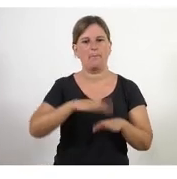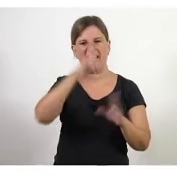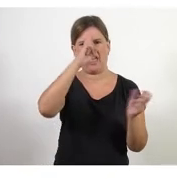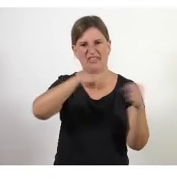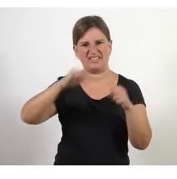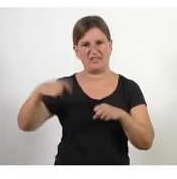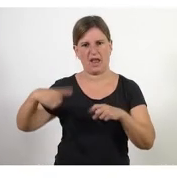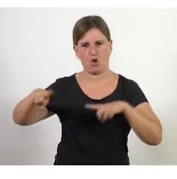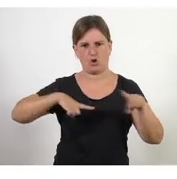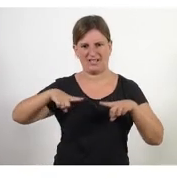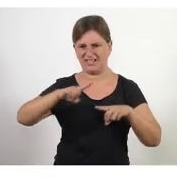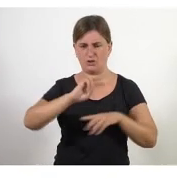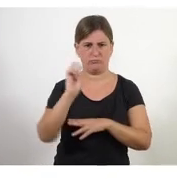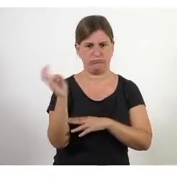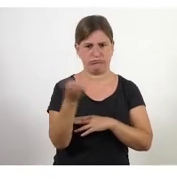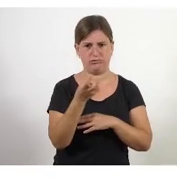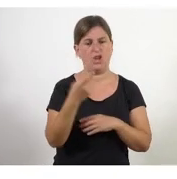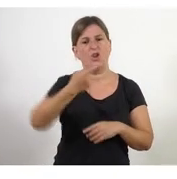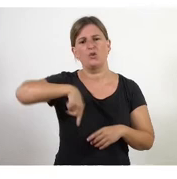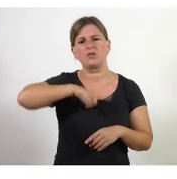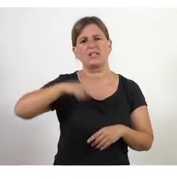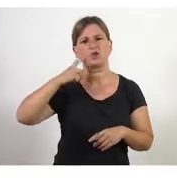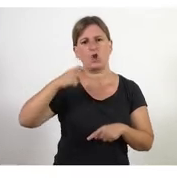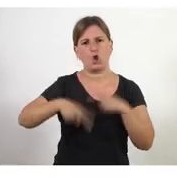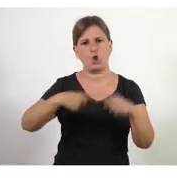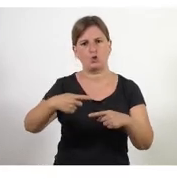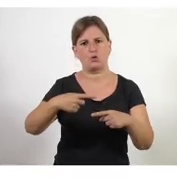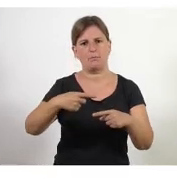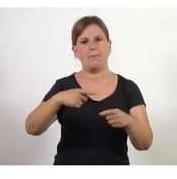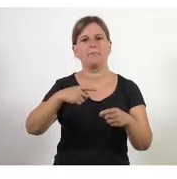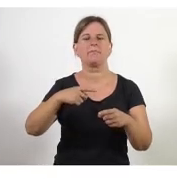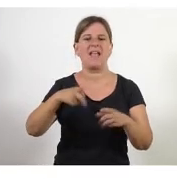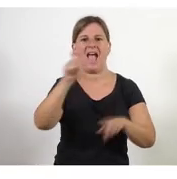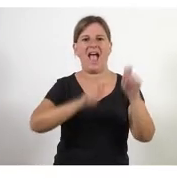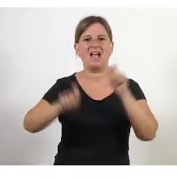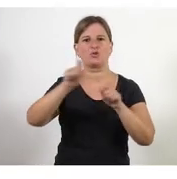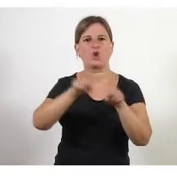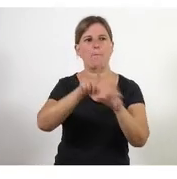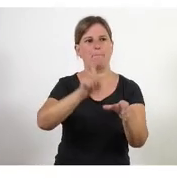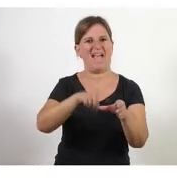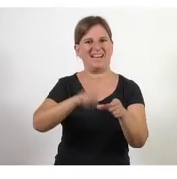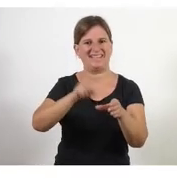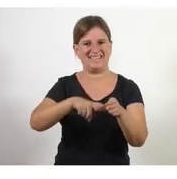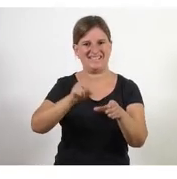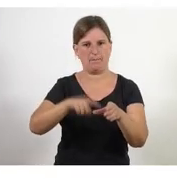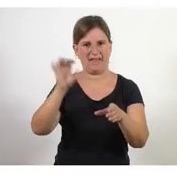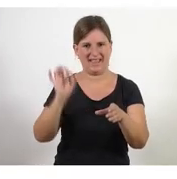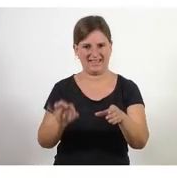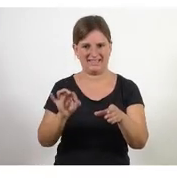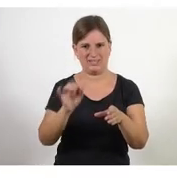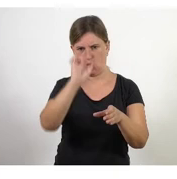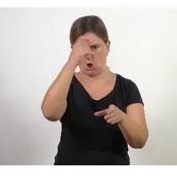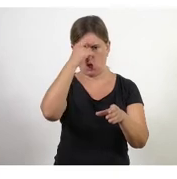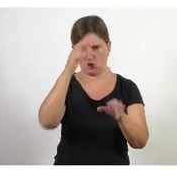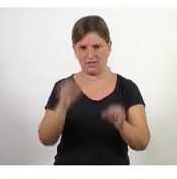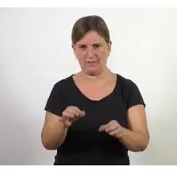estem superacostumats al concepte participatiu de les associacions el concepte aquell